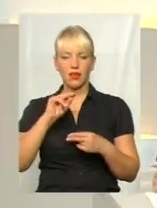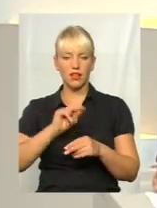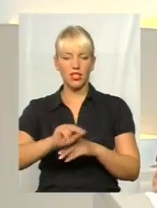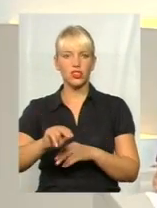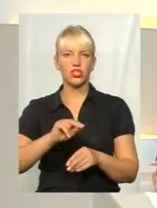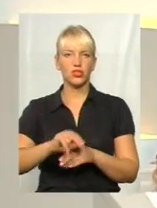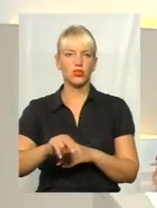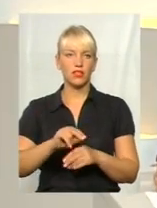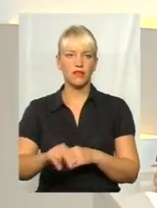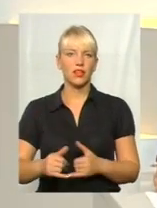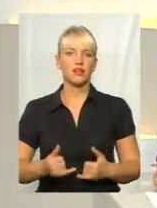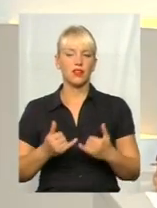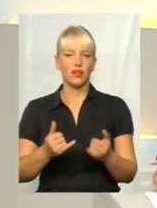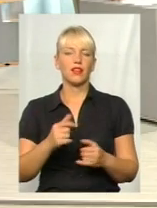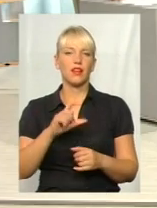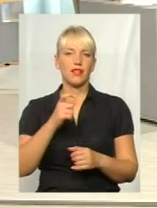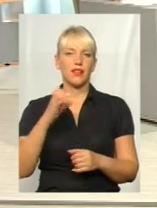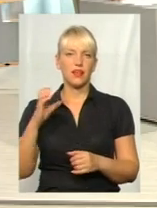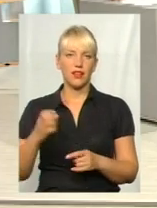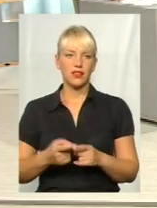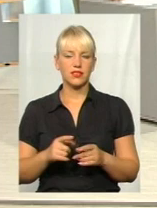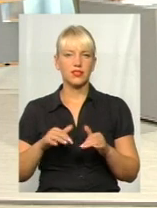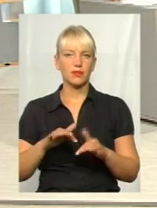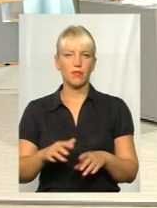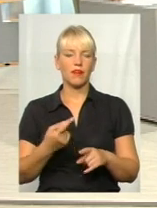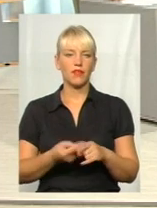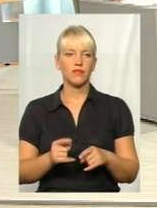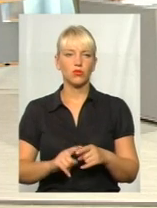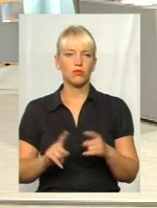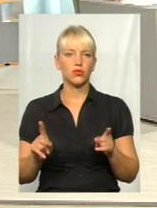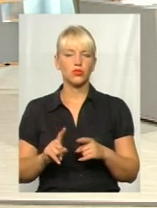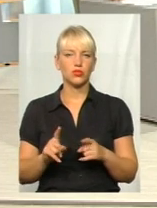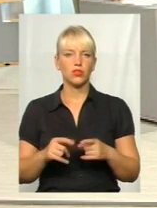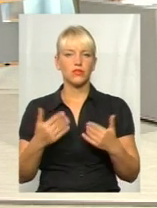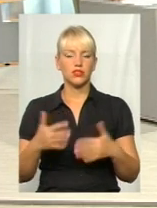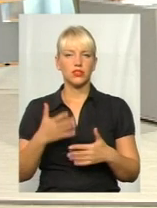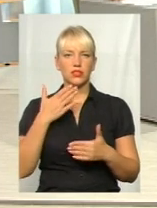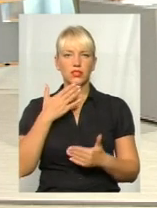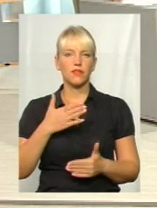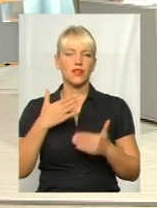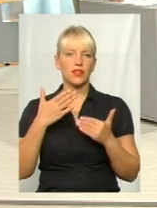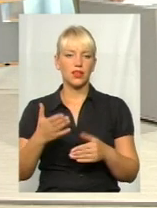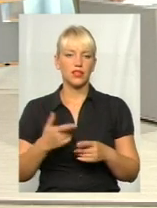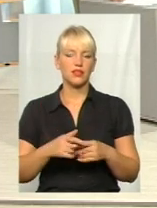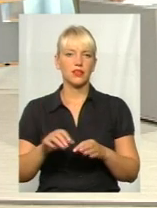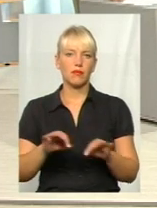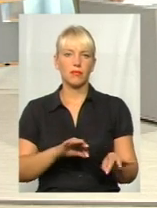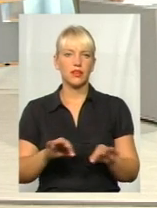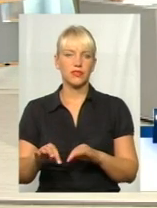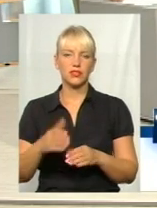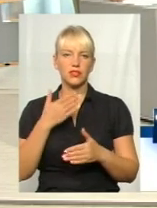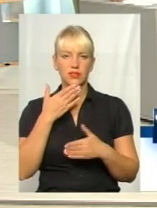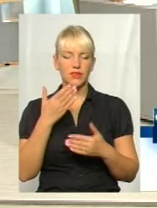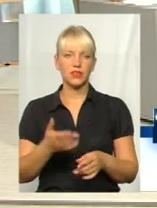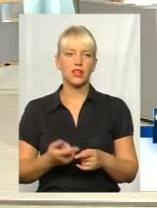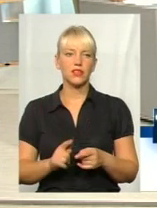Євросоюзу. І справа в тому, що вже ми зверталися, перевізники зверталися. Я знаю,